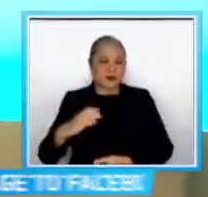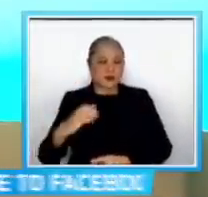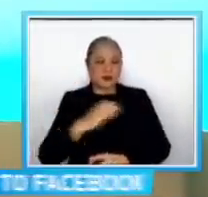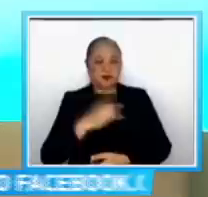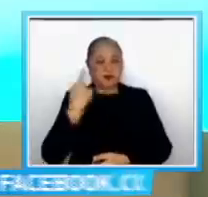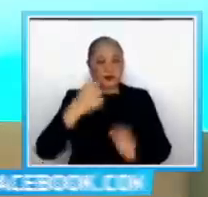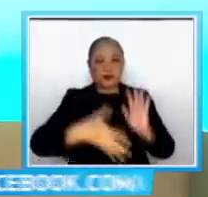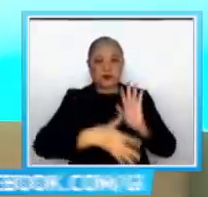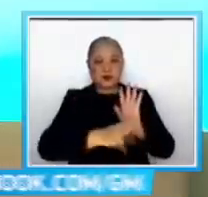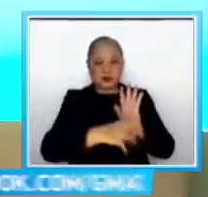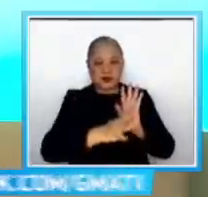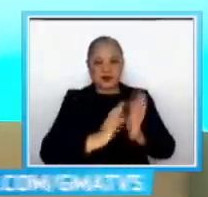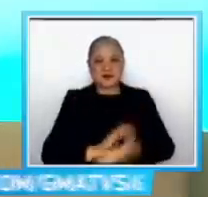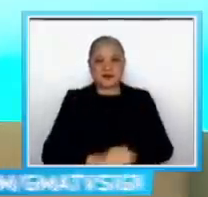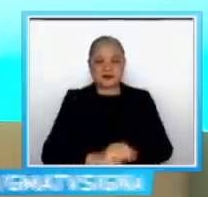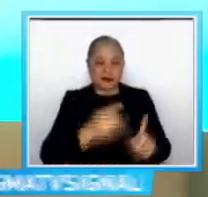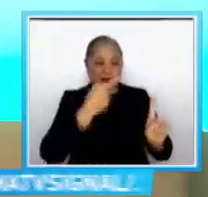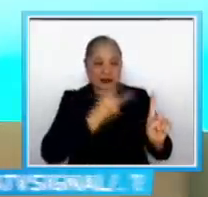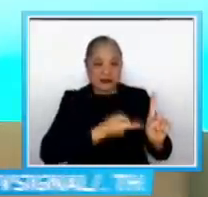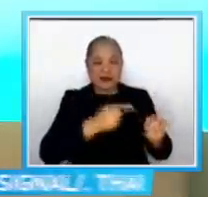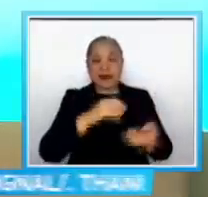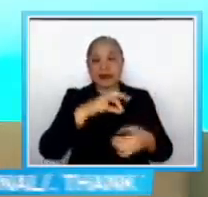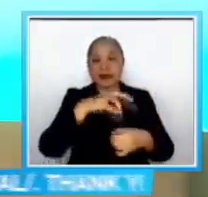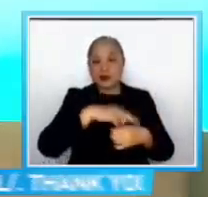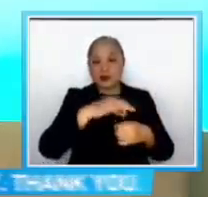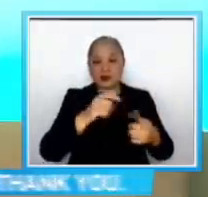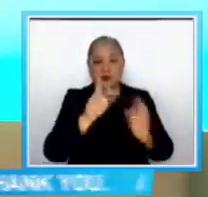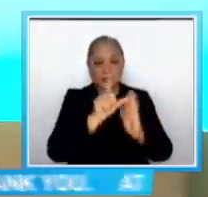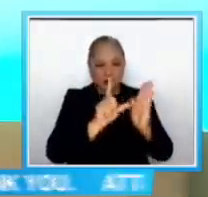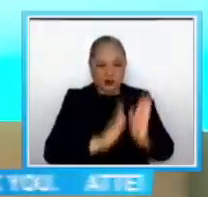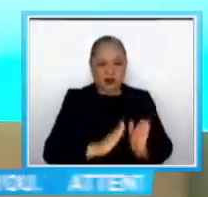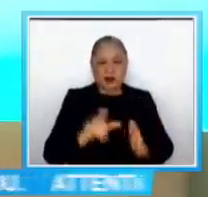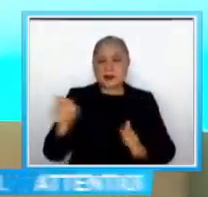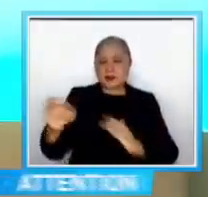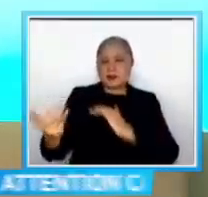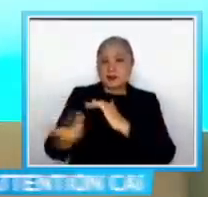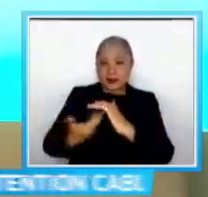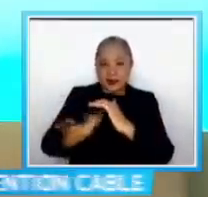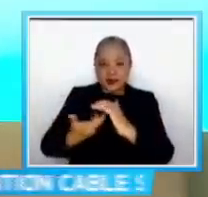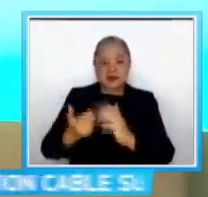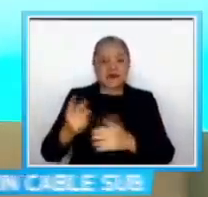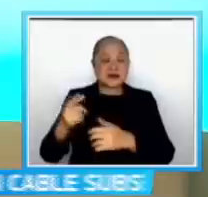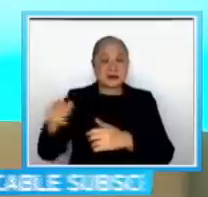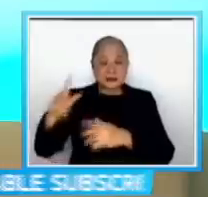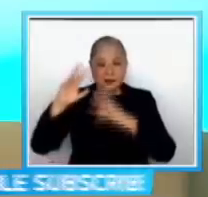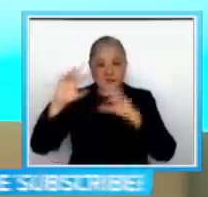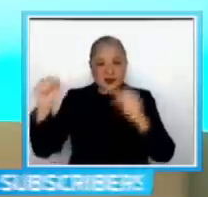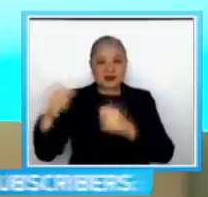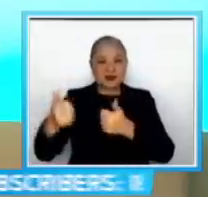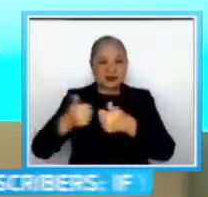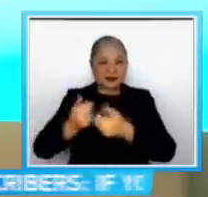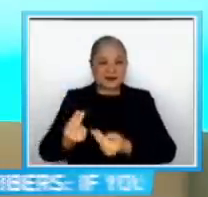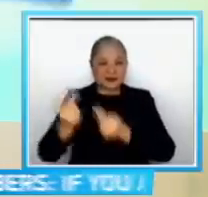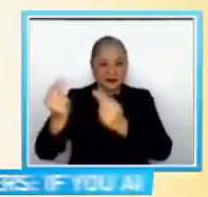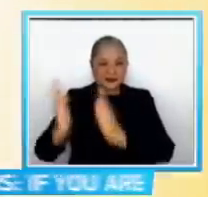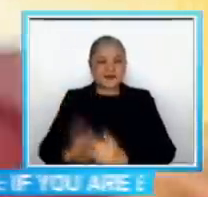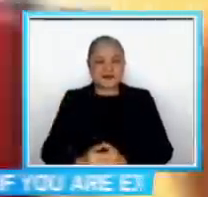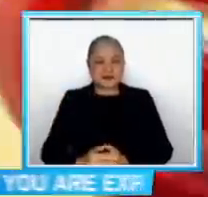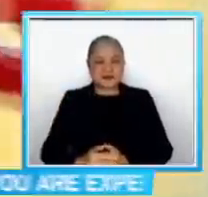isa po sa kanila election lawyer na naging kliyente ang ilang presidential candidates ngayon Balitang hatid ni Tina Pangaliman Perez